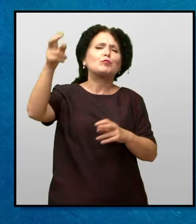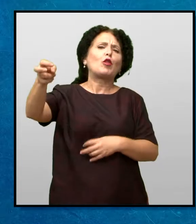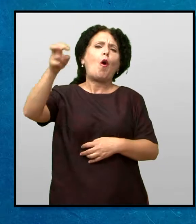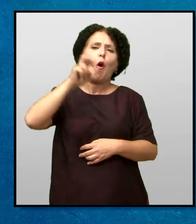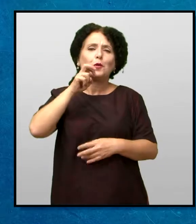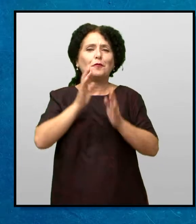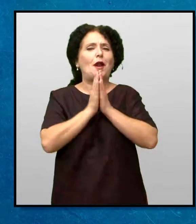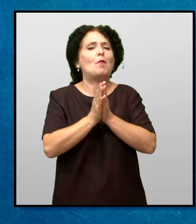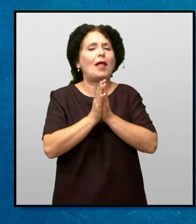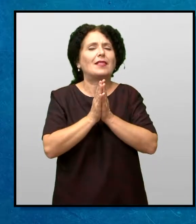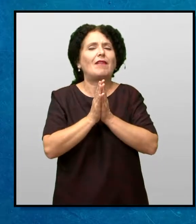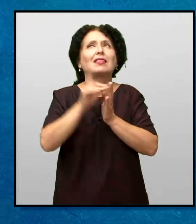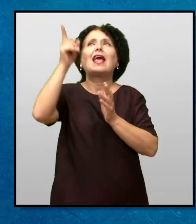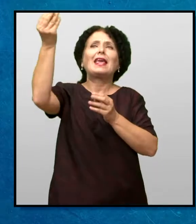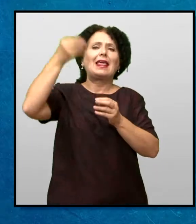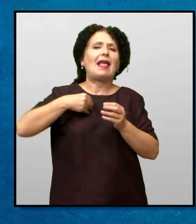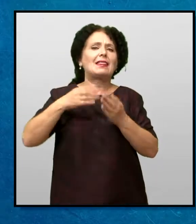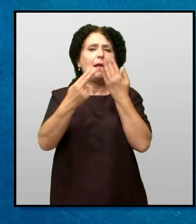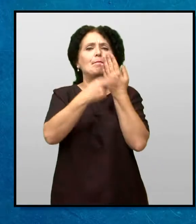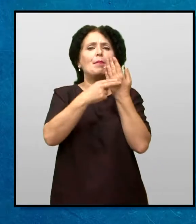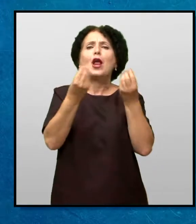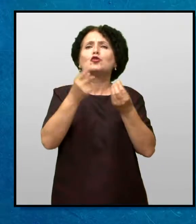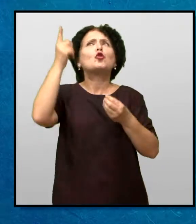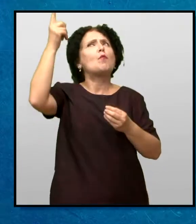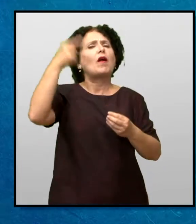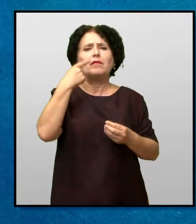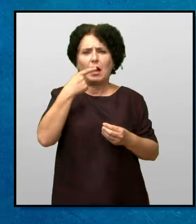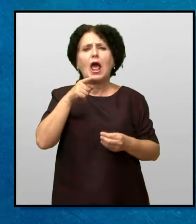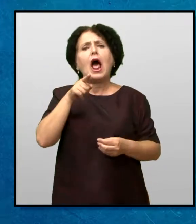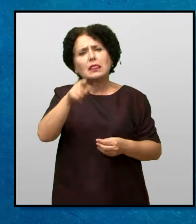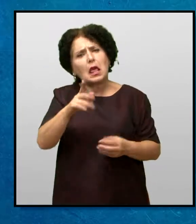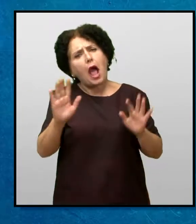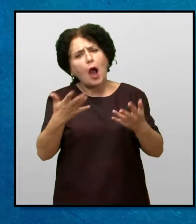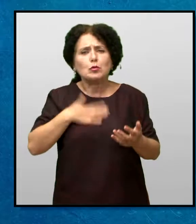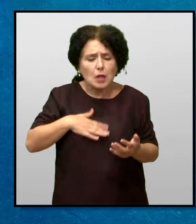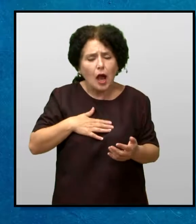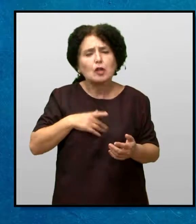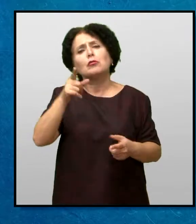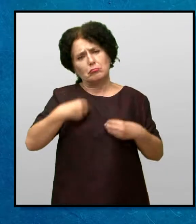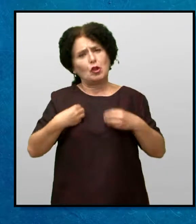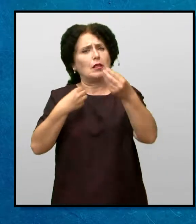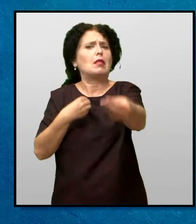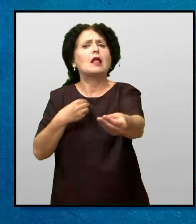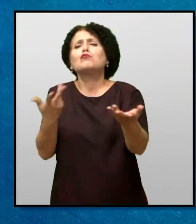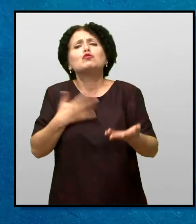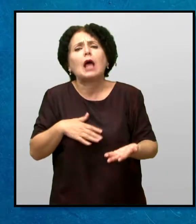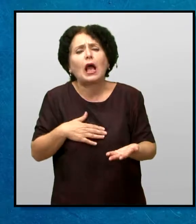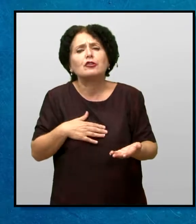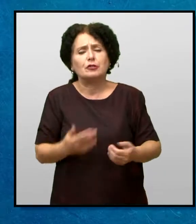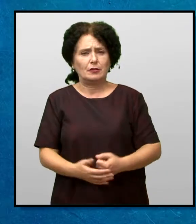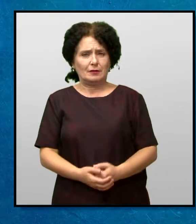одговори на молитвата И ке ја даде Библија бидејки Бог рекол Сакайте и ке ви биде дадено